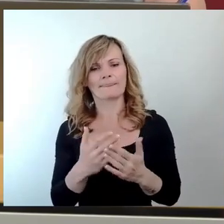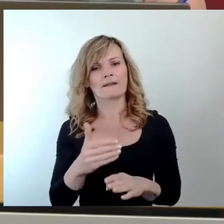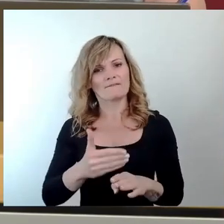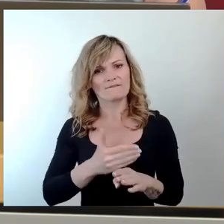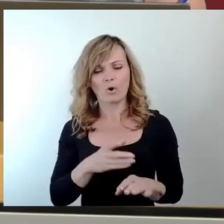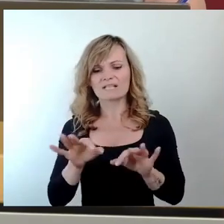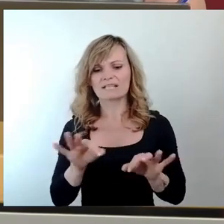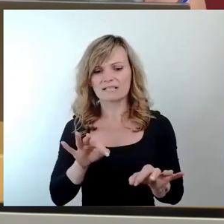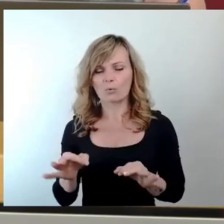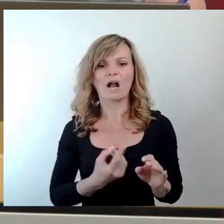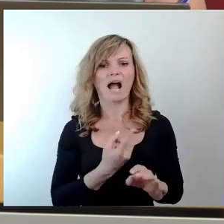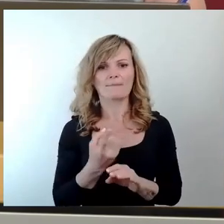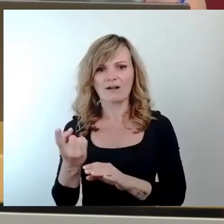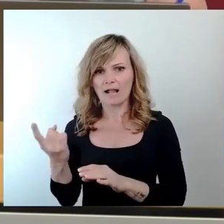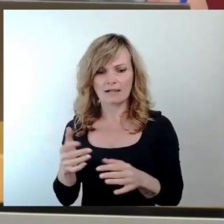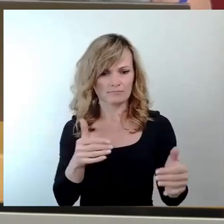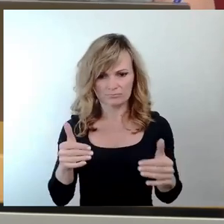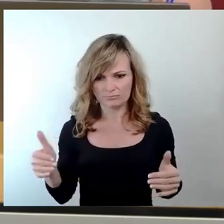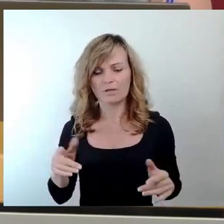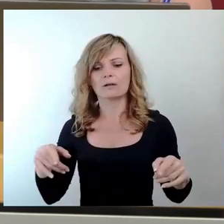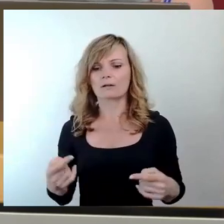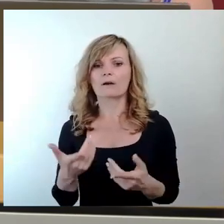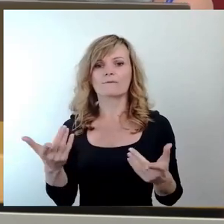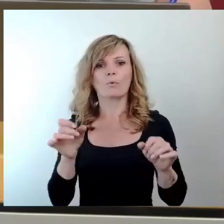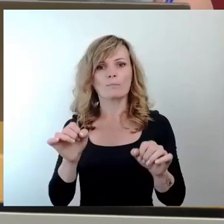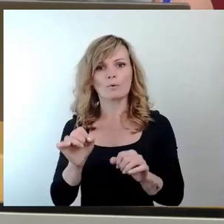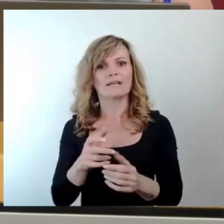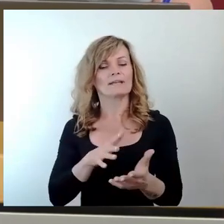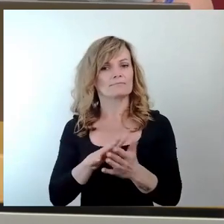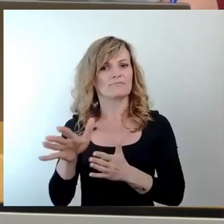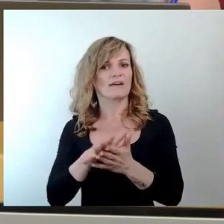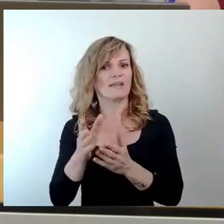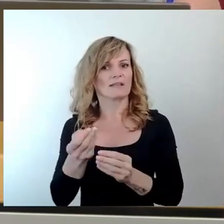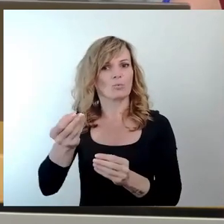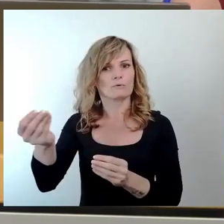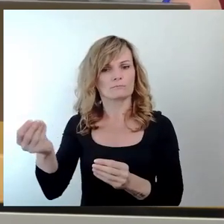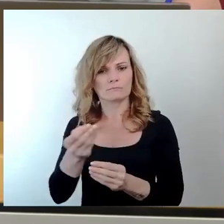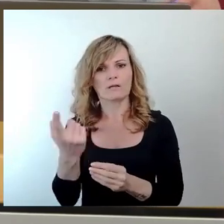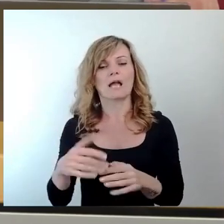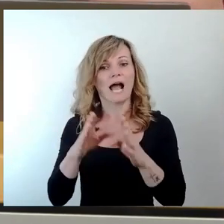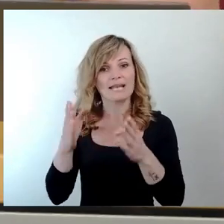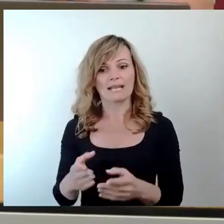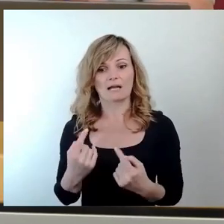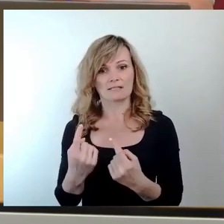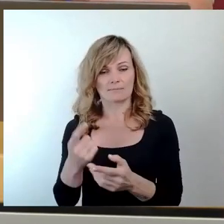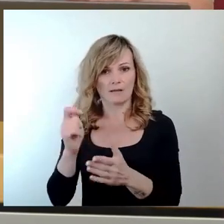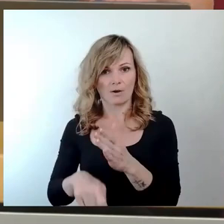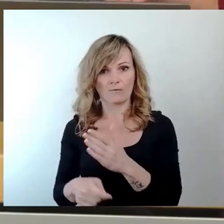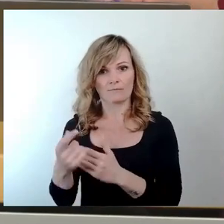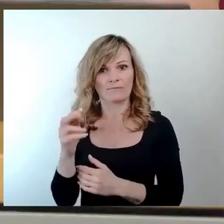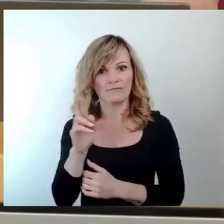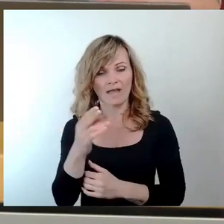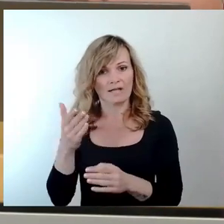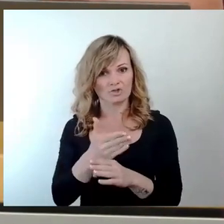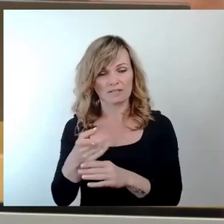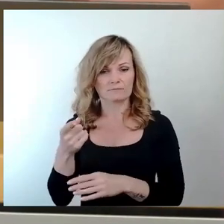Abfälle zur stofflichen Verwertung. Die Anlage selber ist natürlich eine unternehmerische Entscheidung der Sachsenenergie. Mit Blick auf